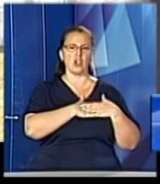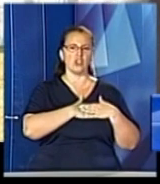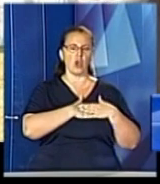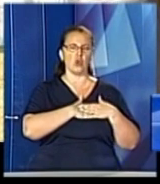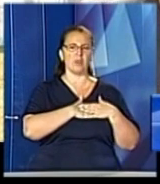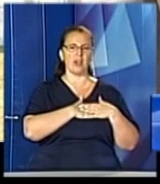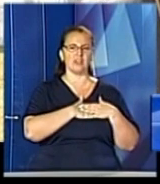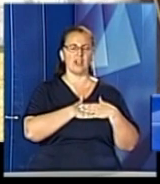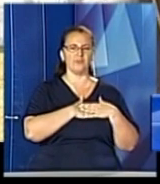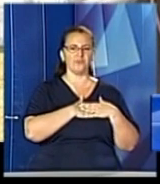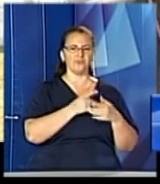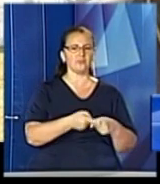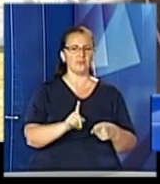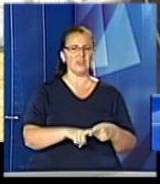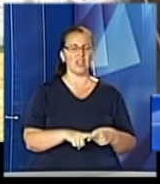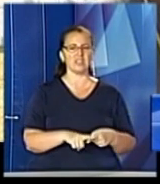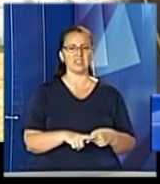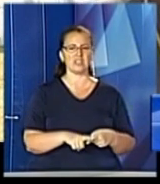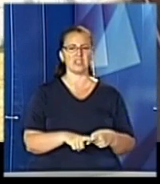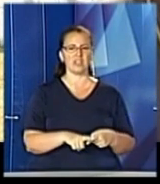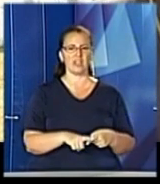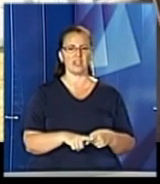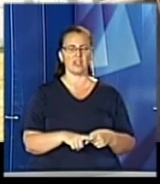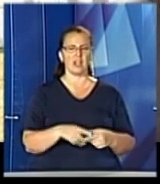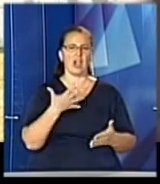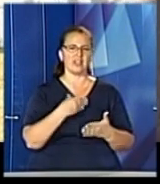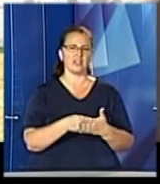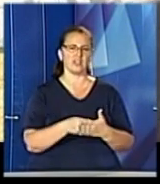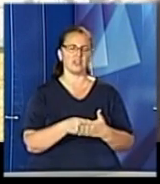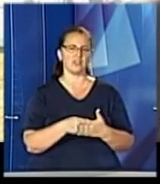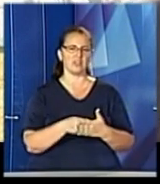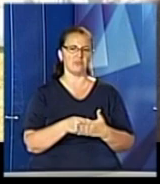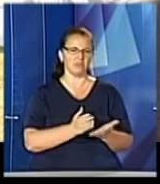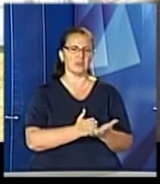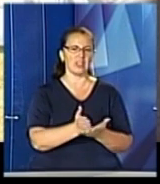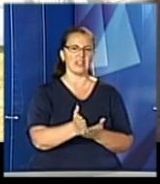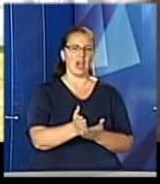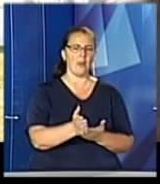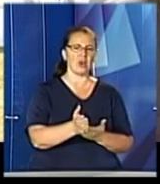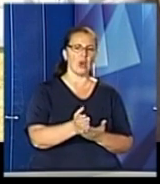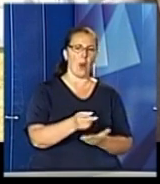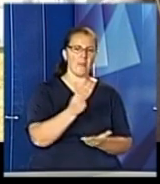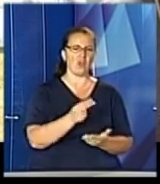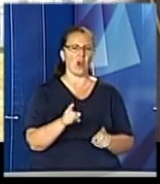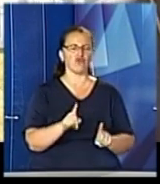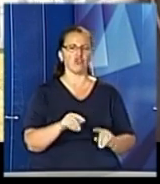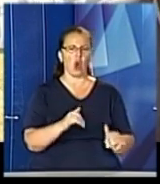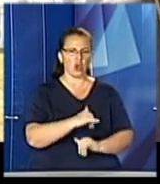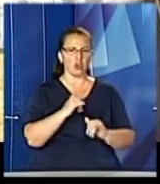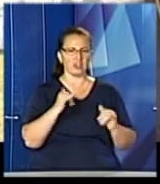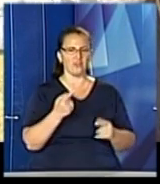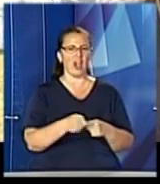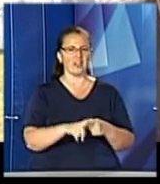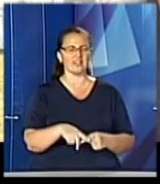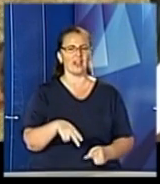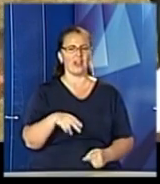цей свій фах, які розвивають цей дар,